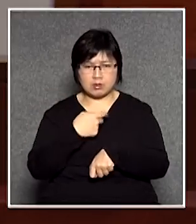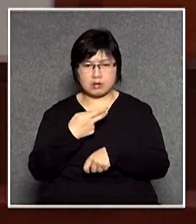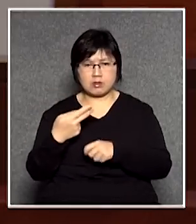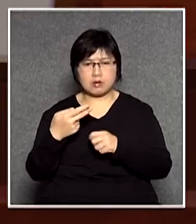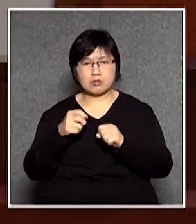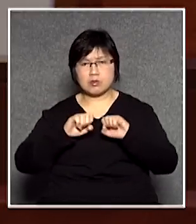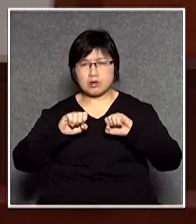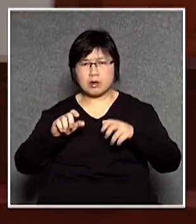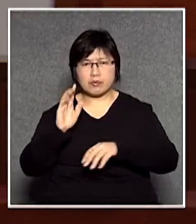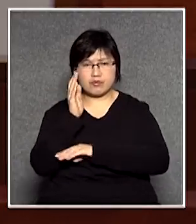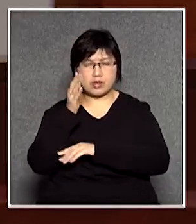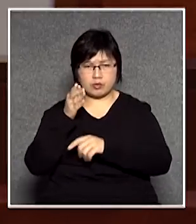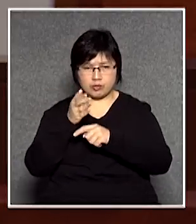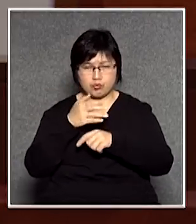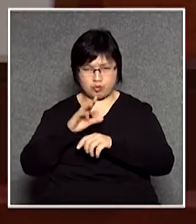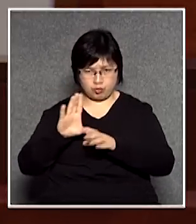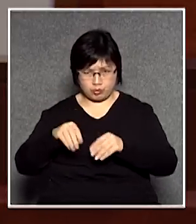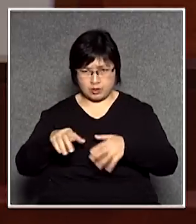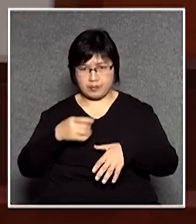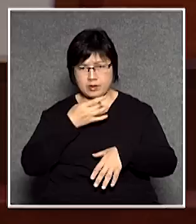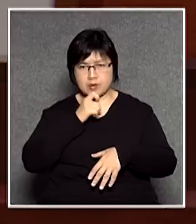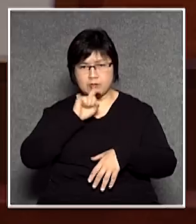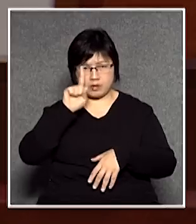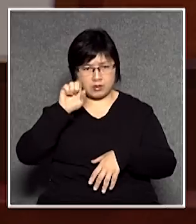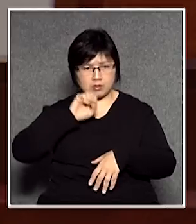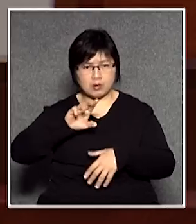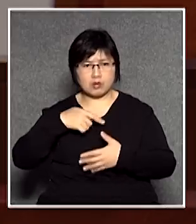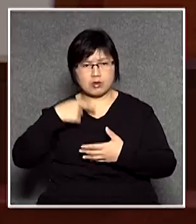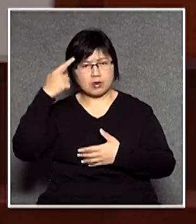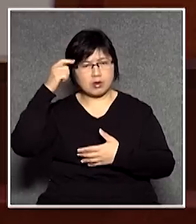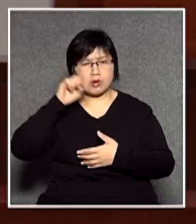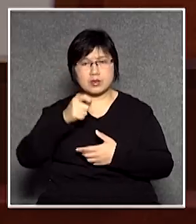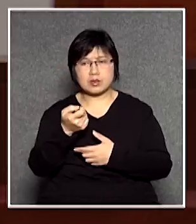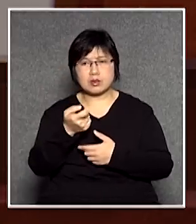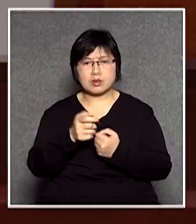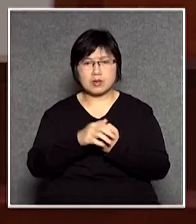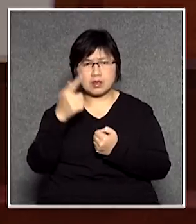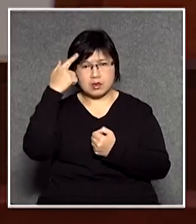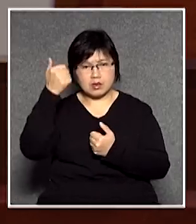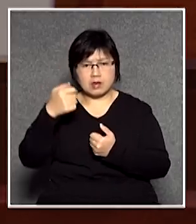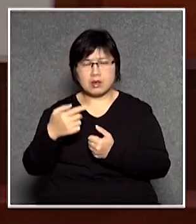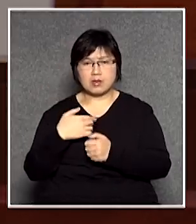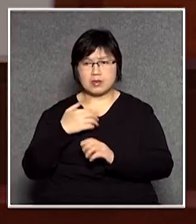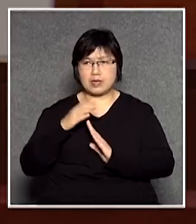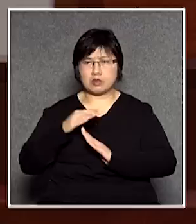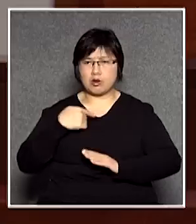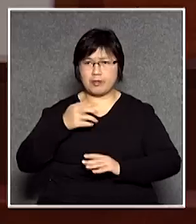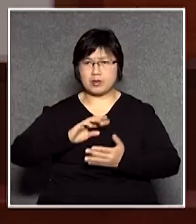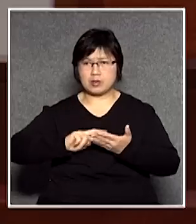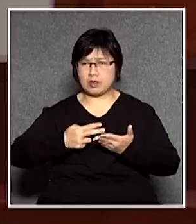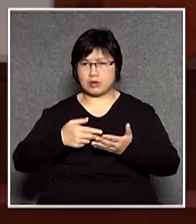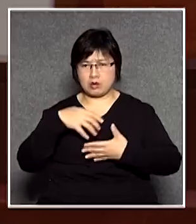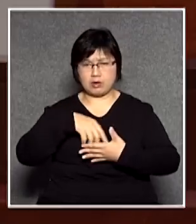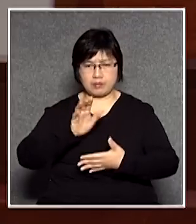就是未能夠完成的有一個說法呢我也想講一講的希望主席你就不要難我了這個不是修正案的內容